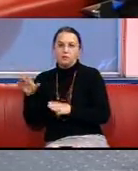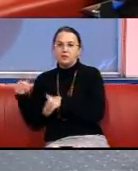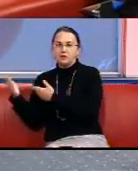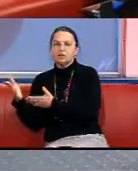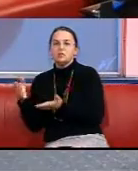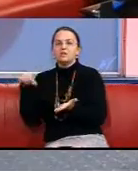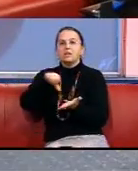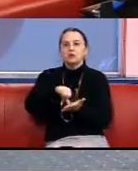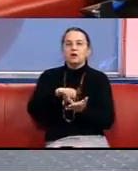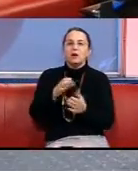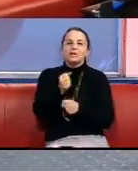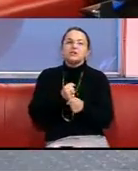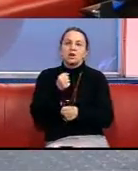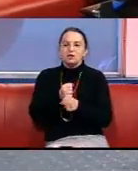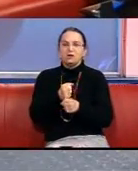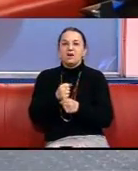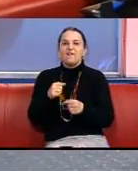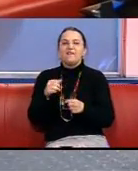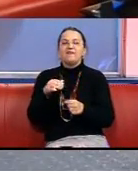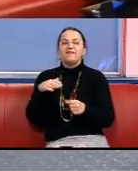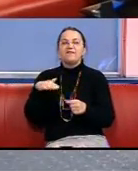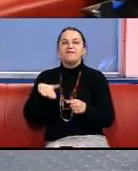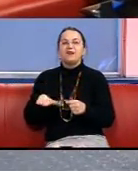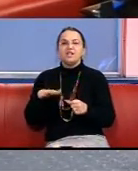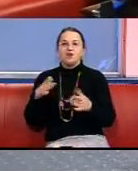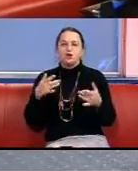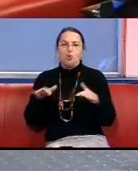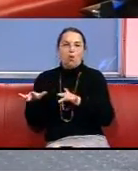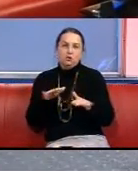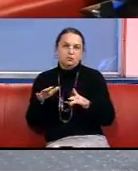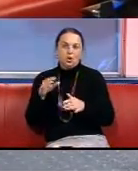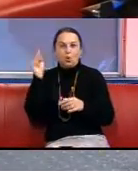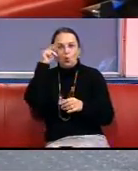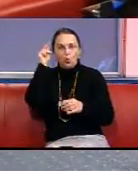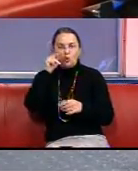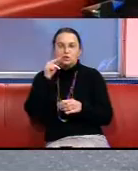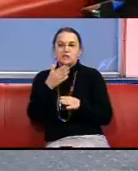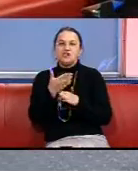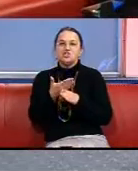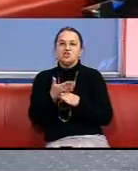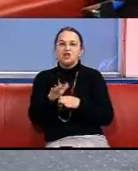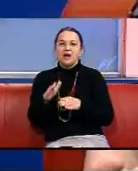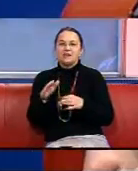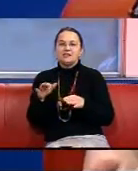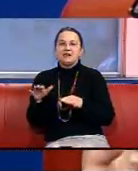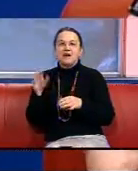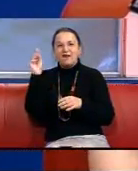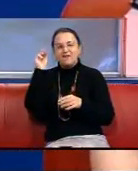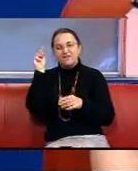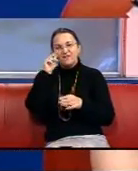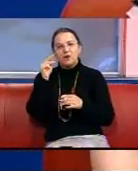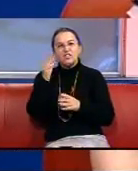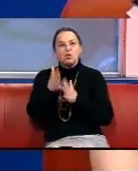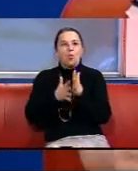нам взяти участь у виготовленні відеокурсу Частину відео виготовляла наша компанія